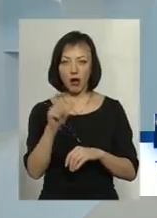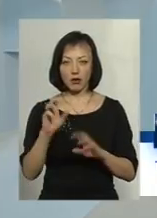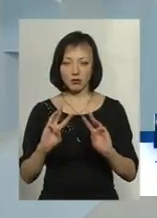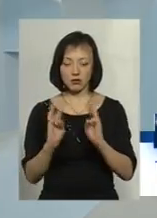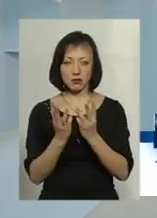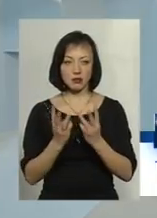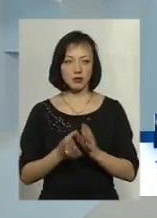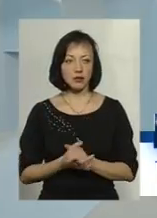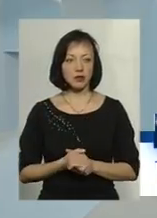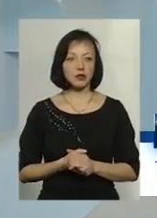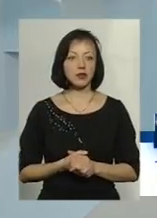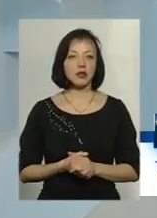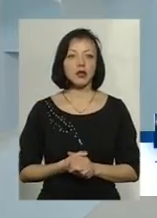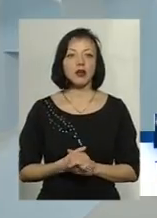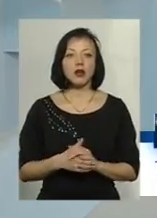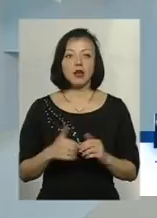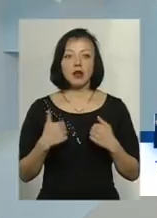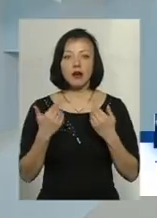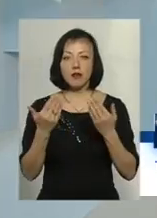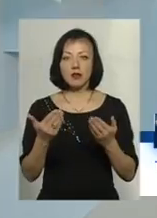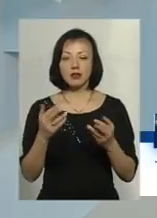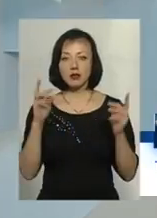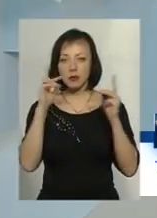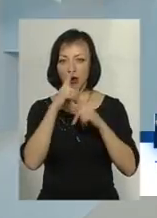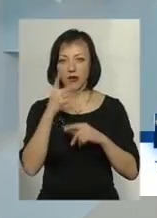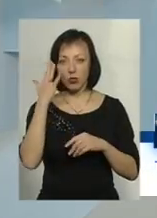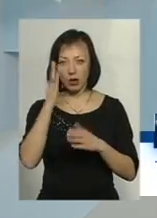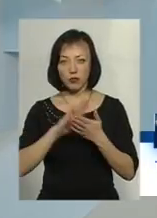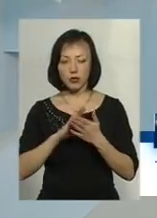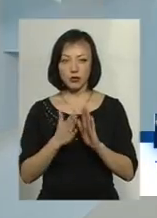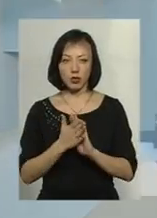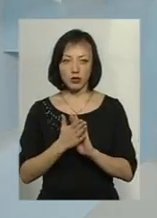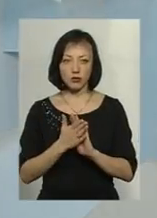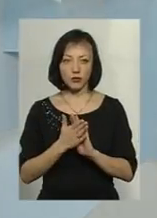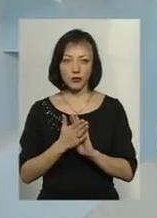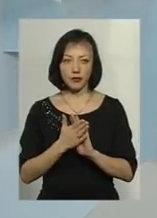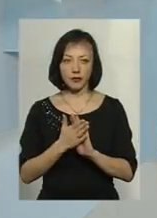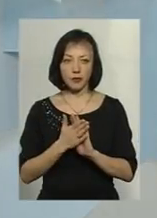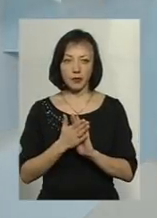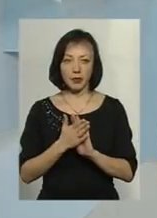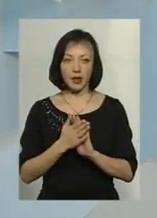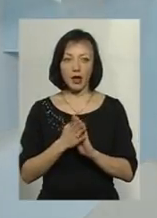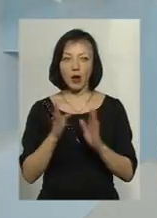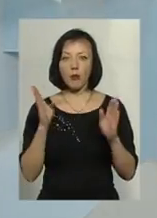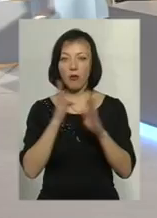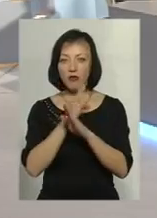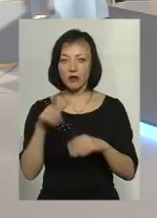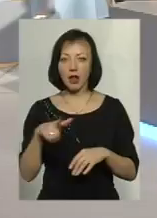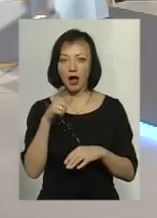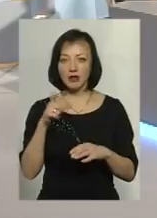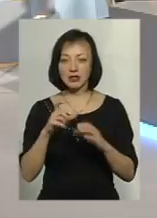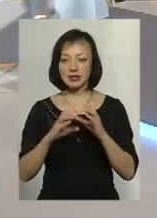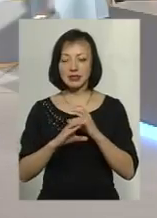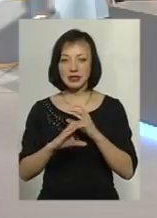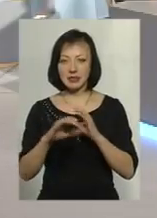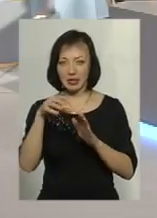хочу сказати, що у вас десь трошки неправильне уявлення про ситуацію. Повітря в газовій системі не